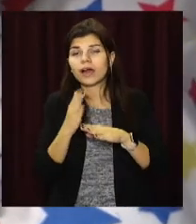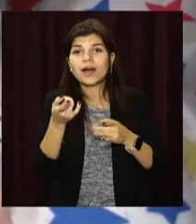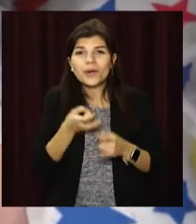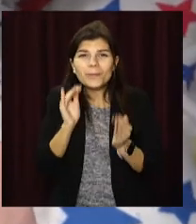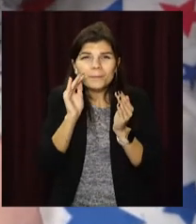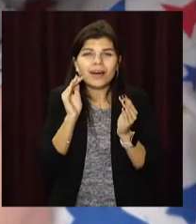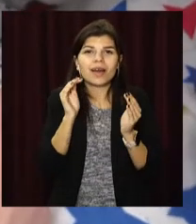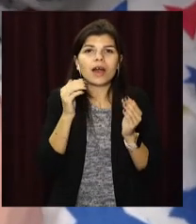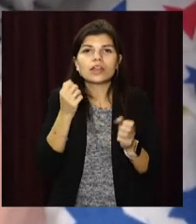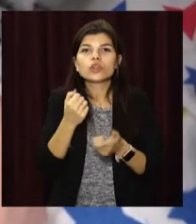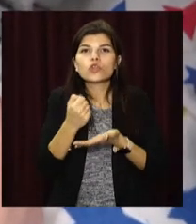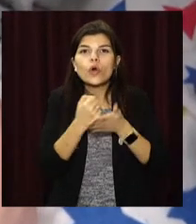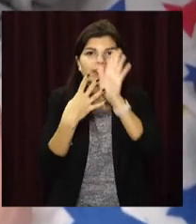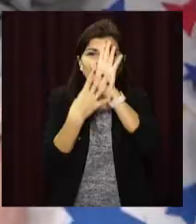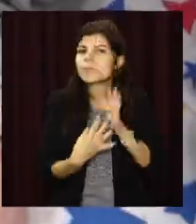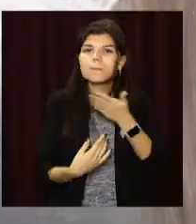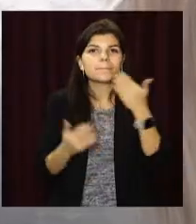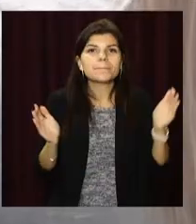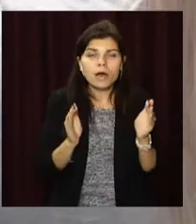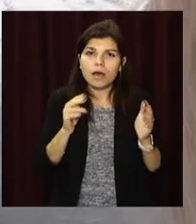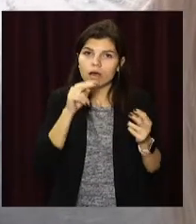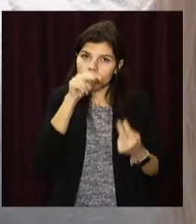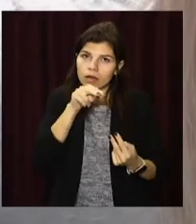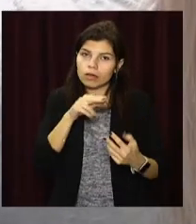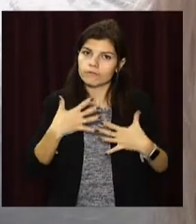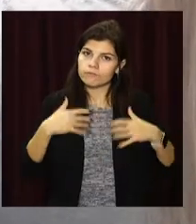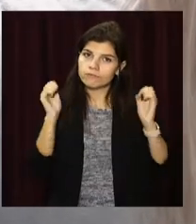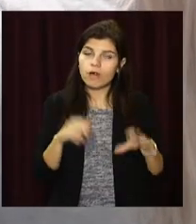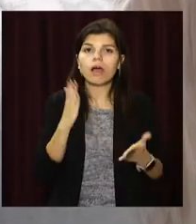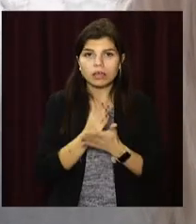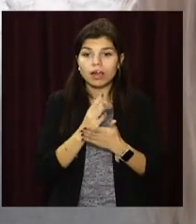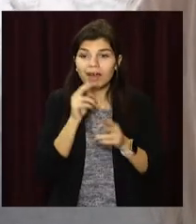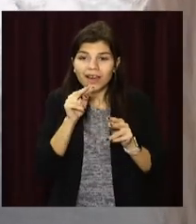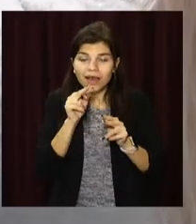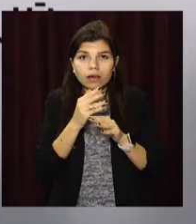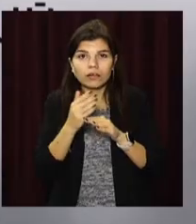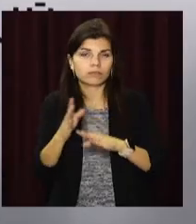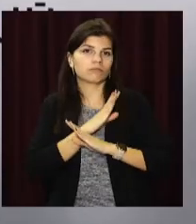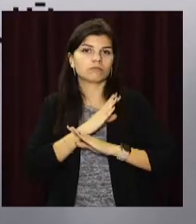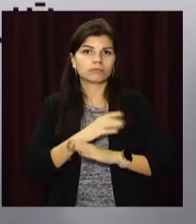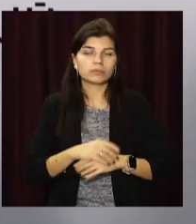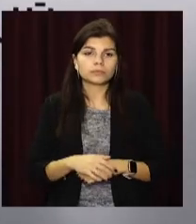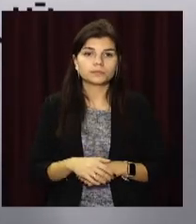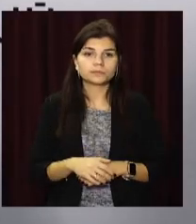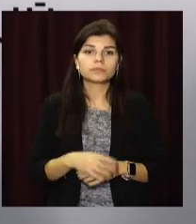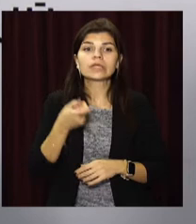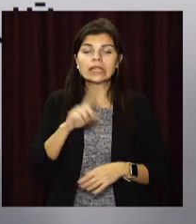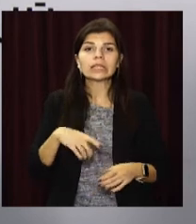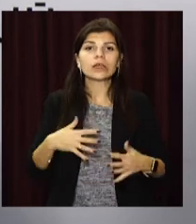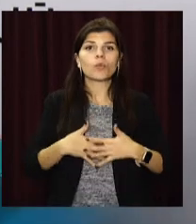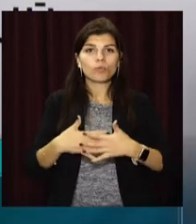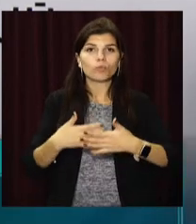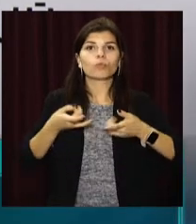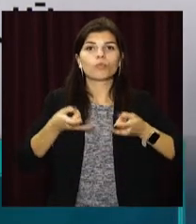реабілітація недоношених діток – складний процес, що триває місяцями. Ті пологи, які